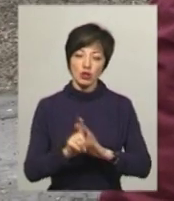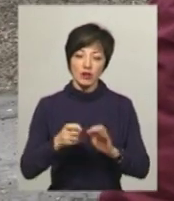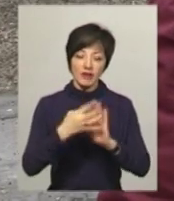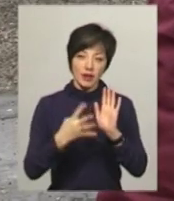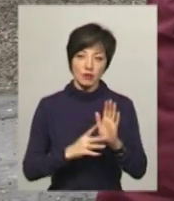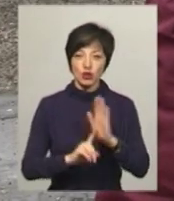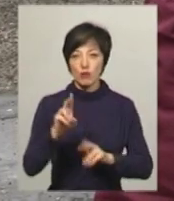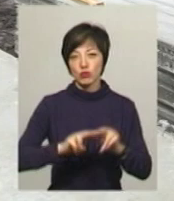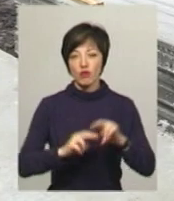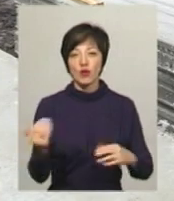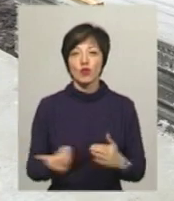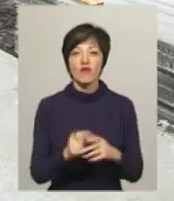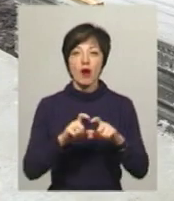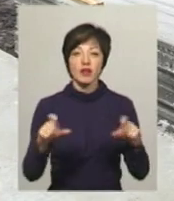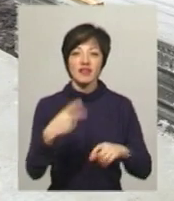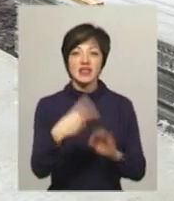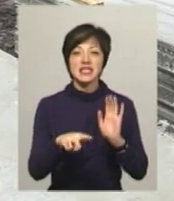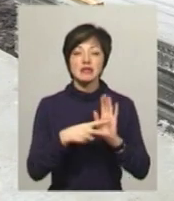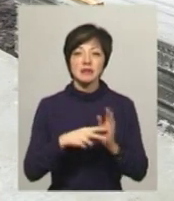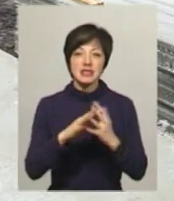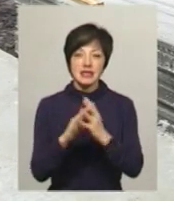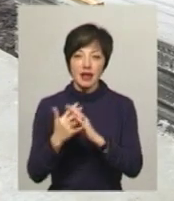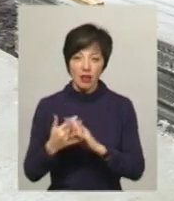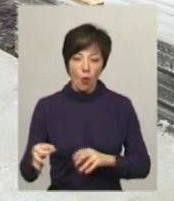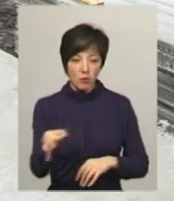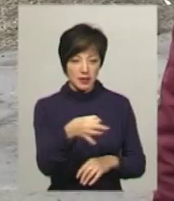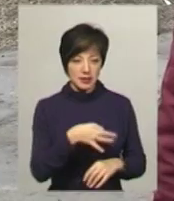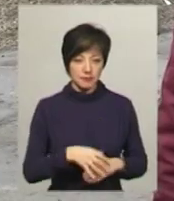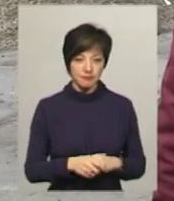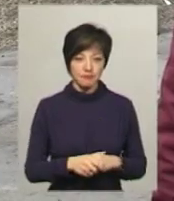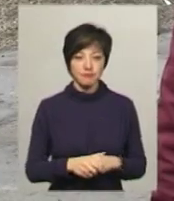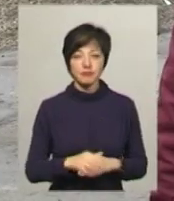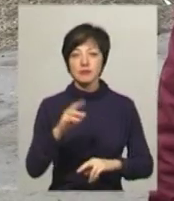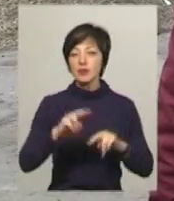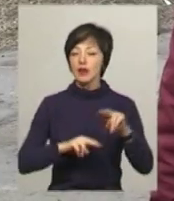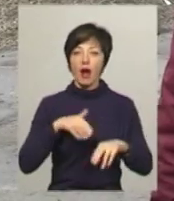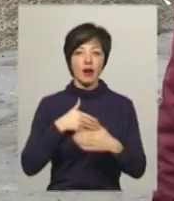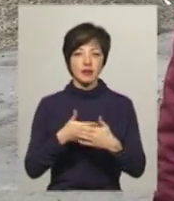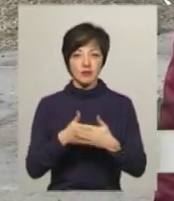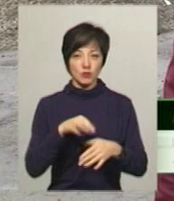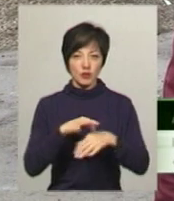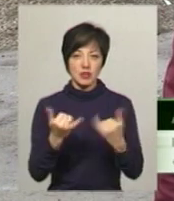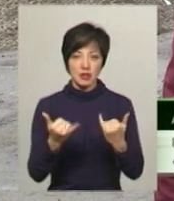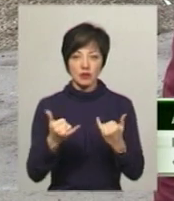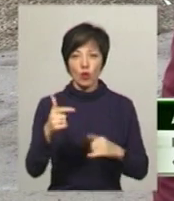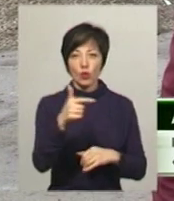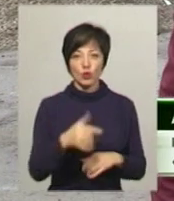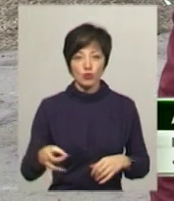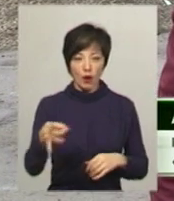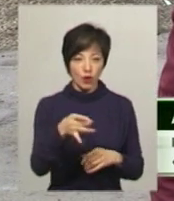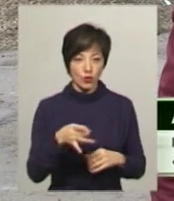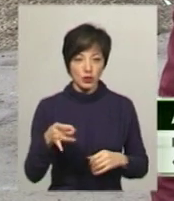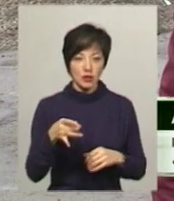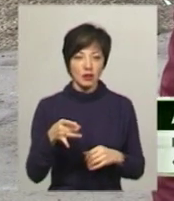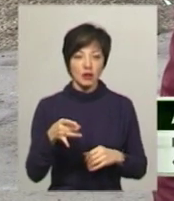року почали будувати нові амбулаторії в 27 селах і селищах області. Будівництво дуже активно ведеться наразі у Городоцькому районі,